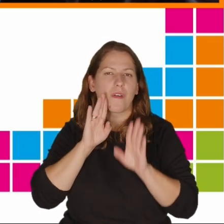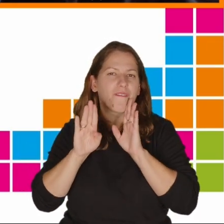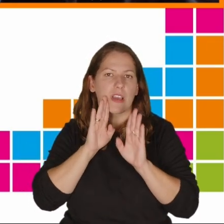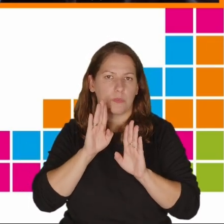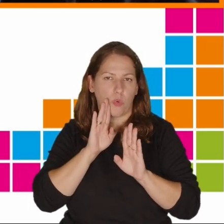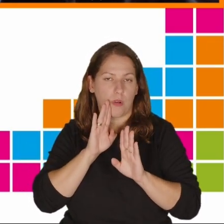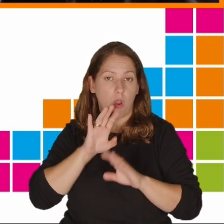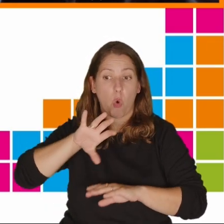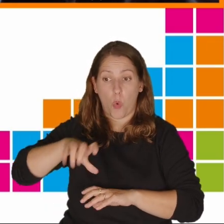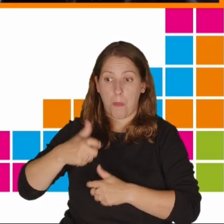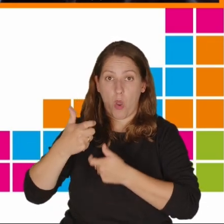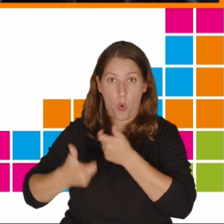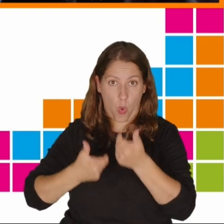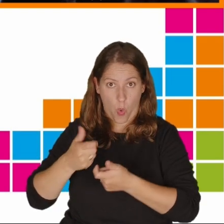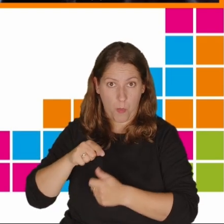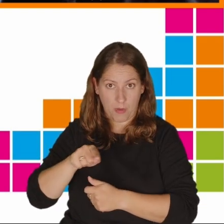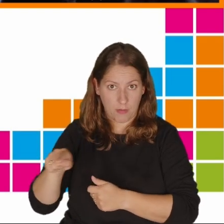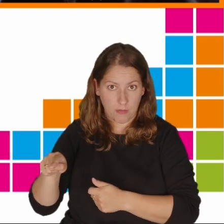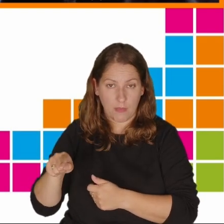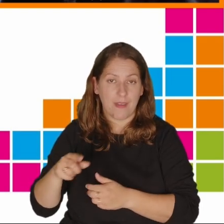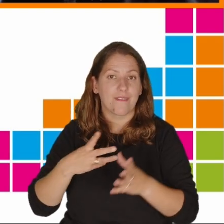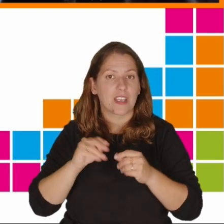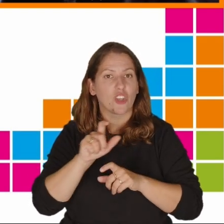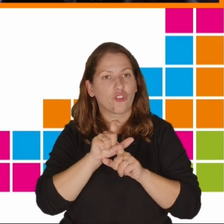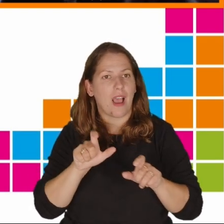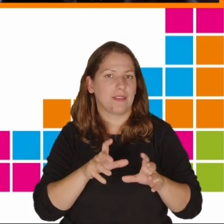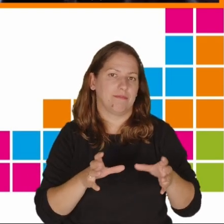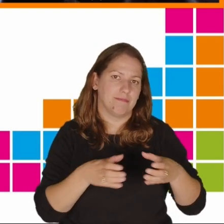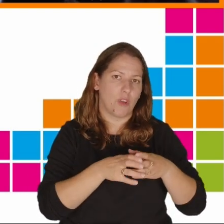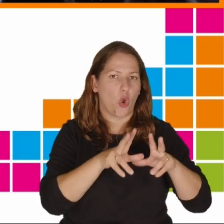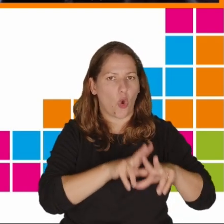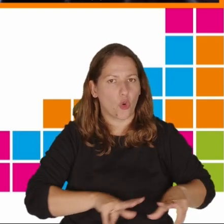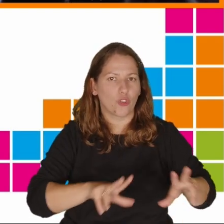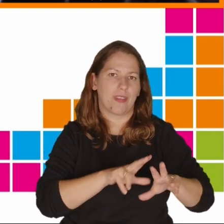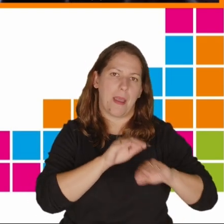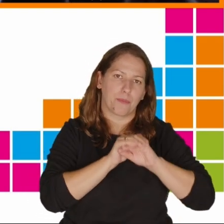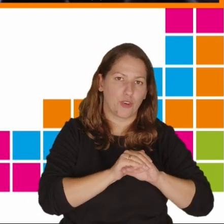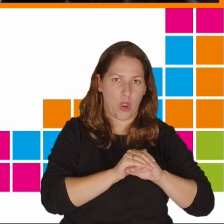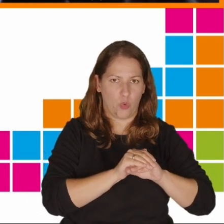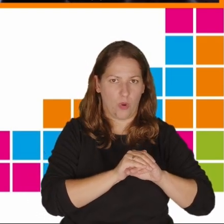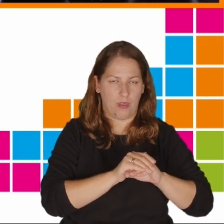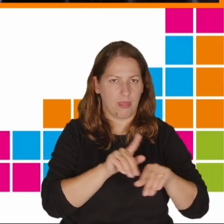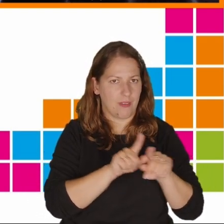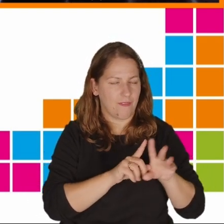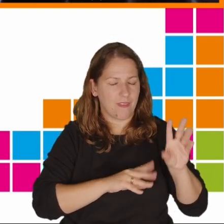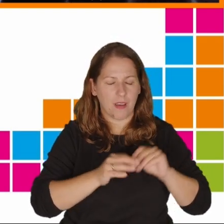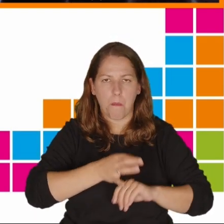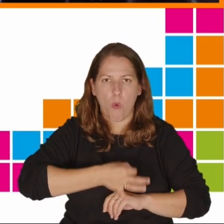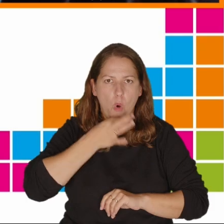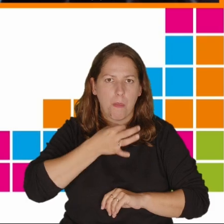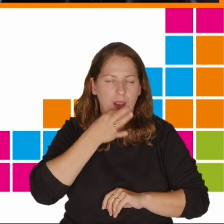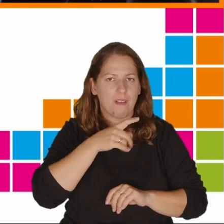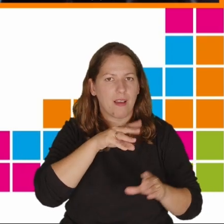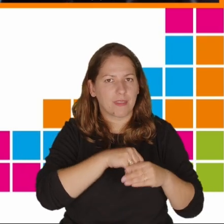grupa, która to zrobiła, spędzała więcej czasu z rodziną i przyjaciółmi, a także odnotowała niewielką poprawę